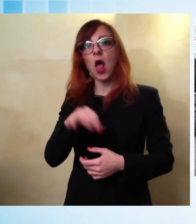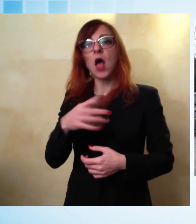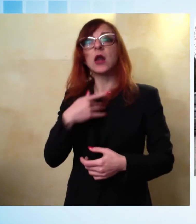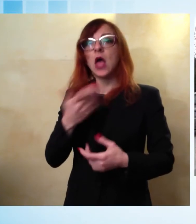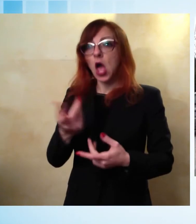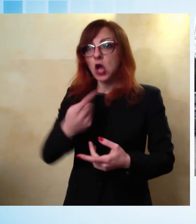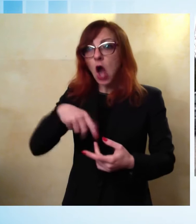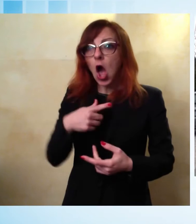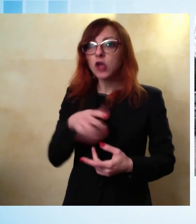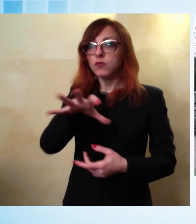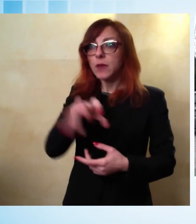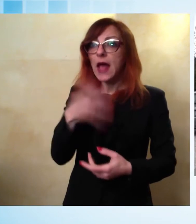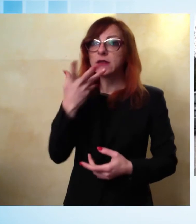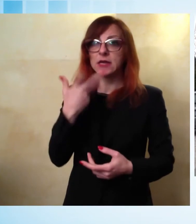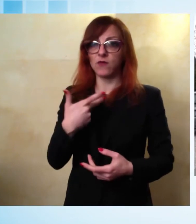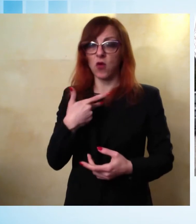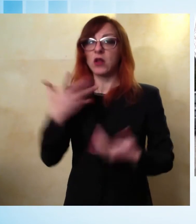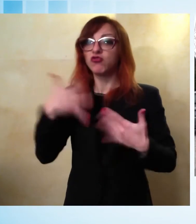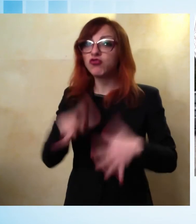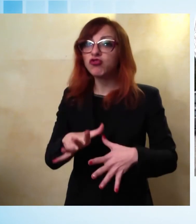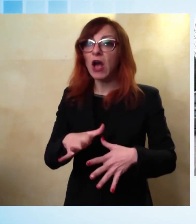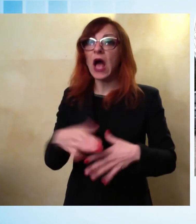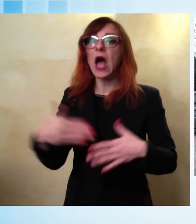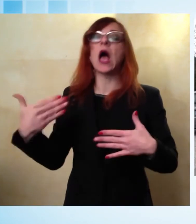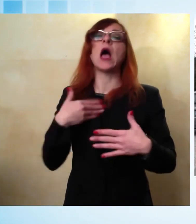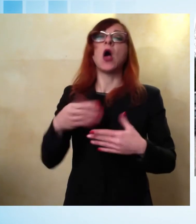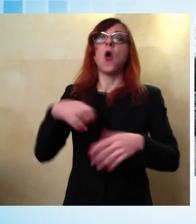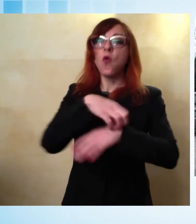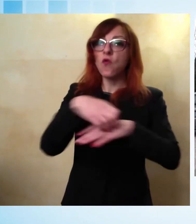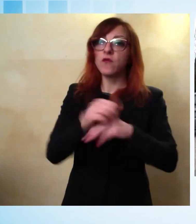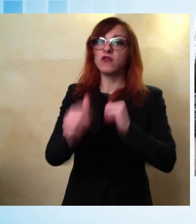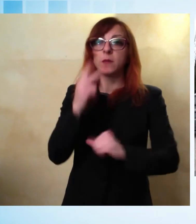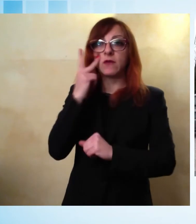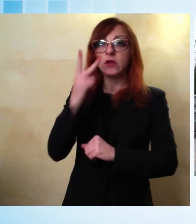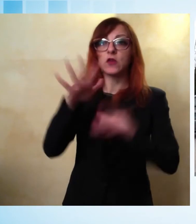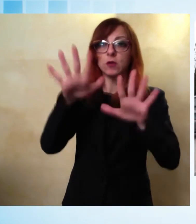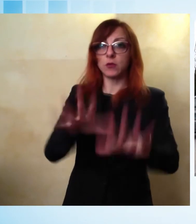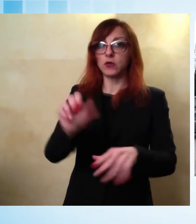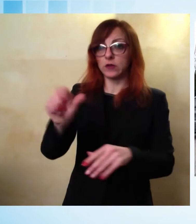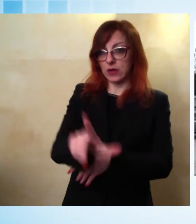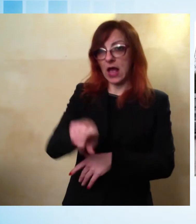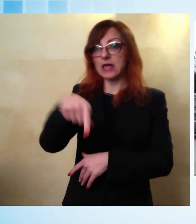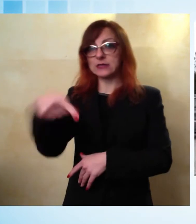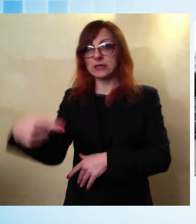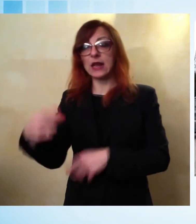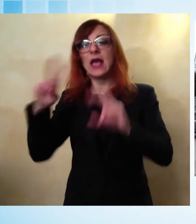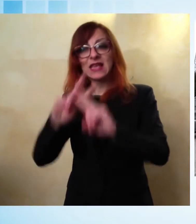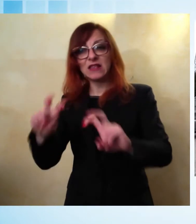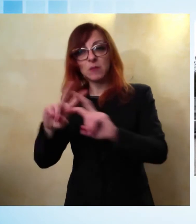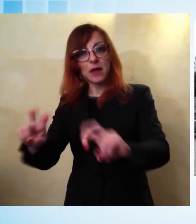segnalazione all'Ispettorato del Lavoro e all'Ufficio di Prevenzione e Protezione della ASL per tutte le situazioni che